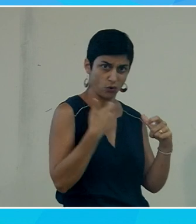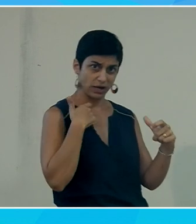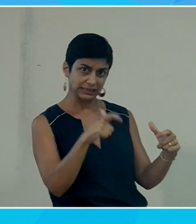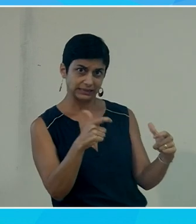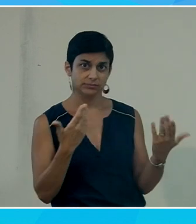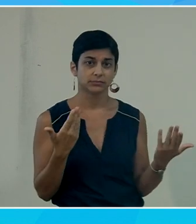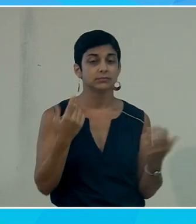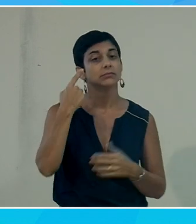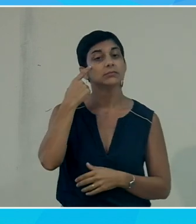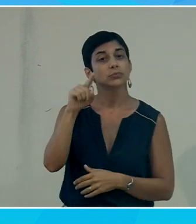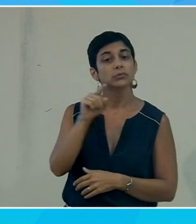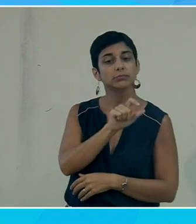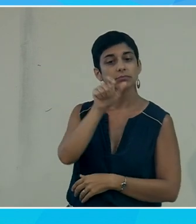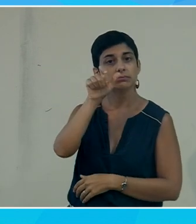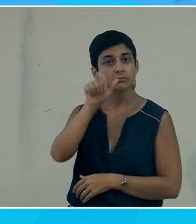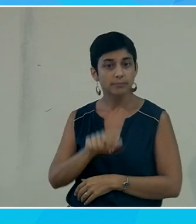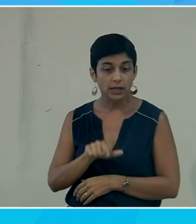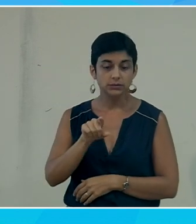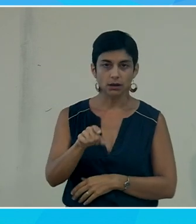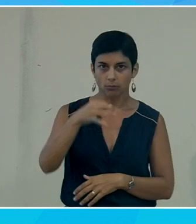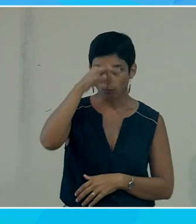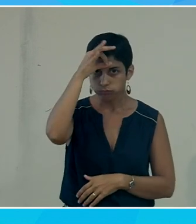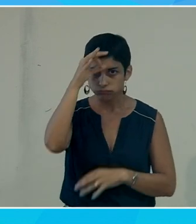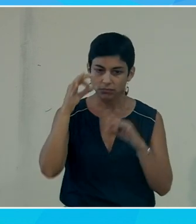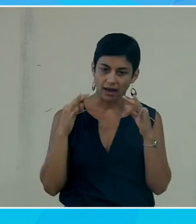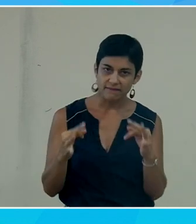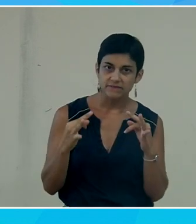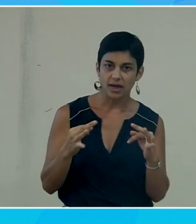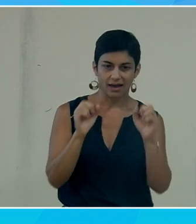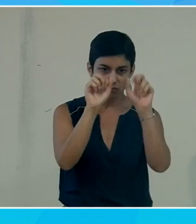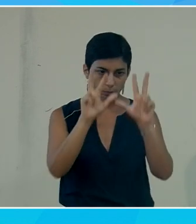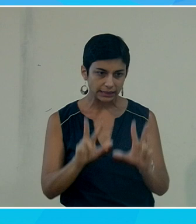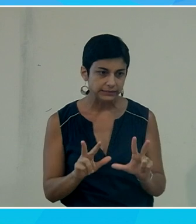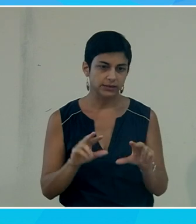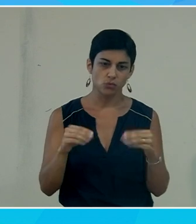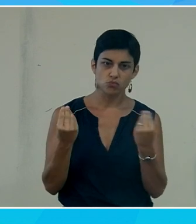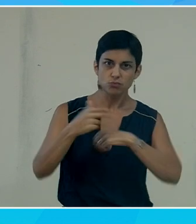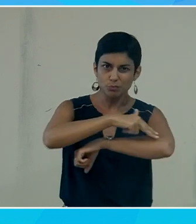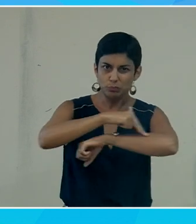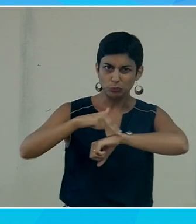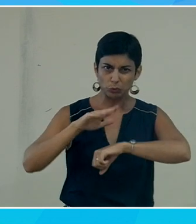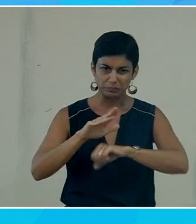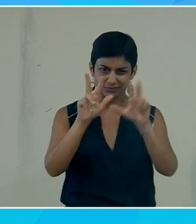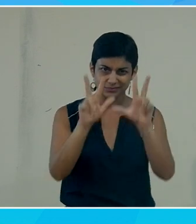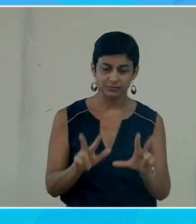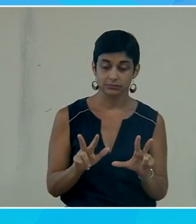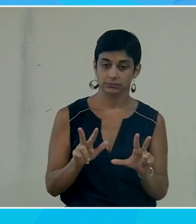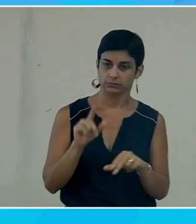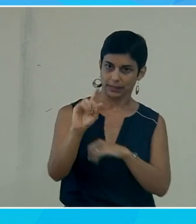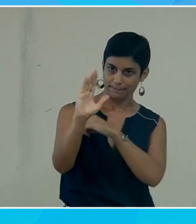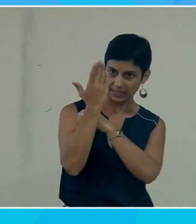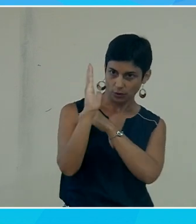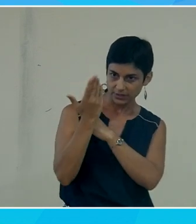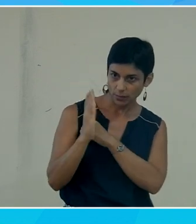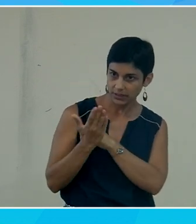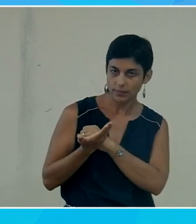que pour quelqu'un qui est néophyte en matière d'informatique ou de bureautique tout ce que vous avez présenté